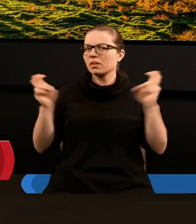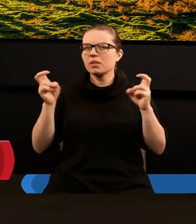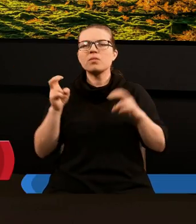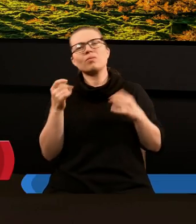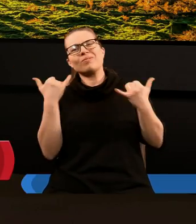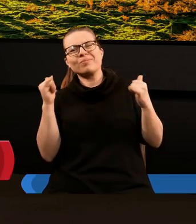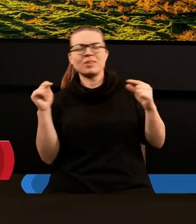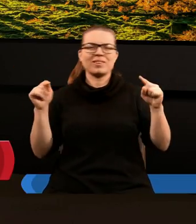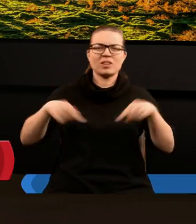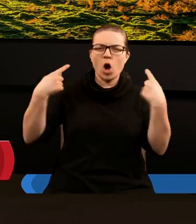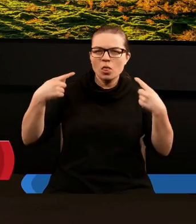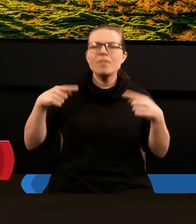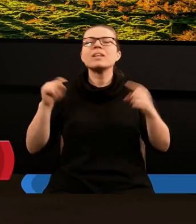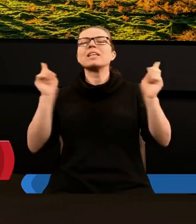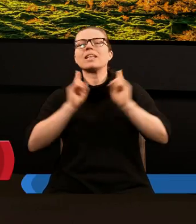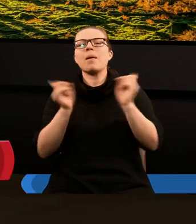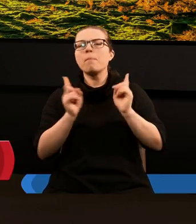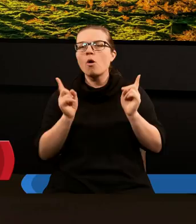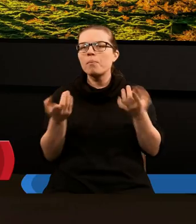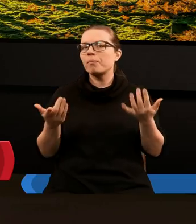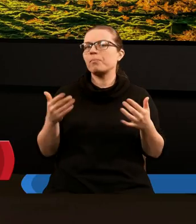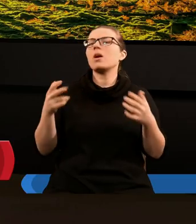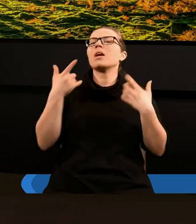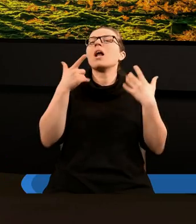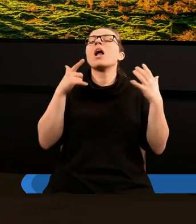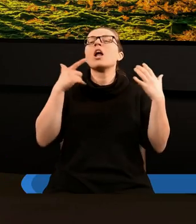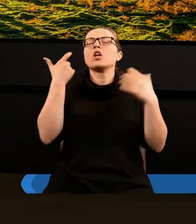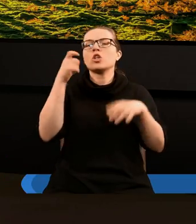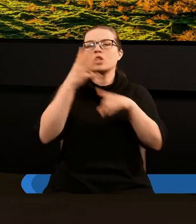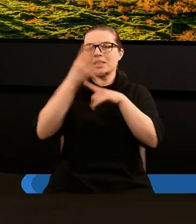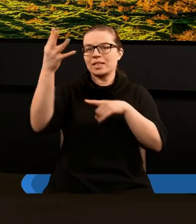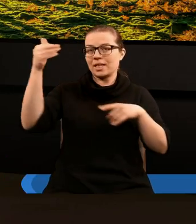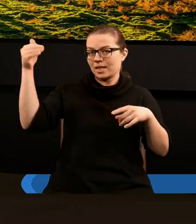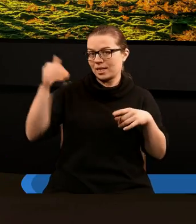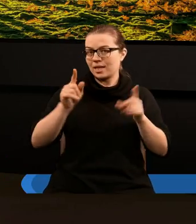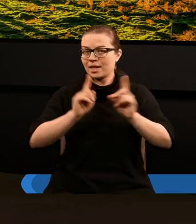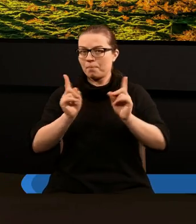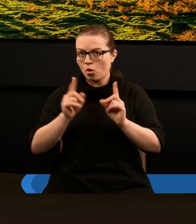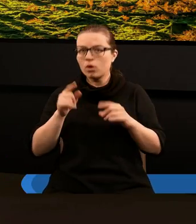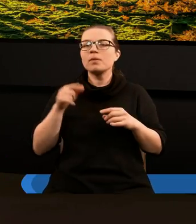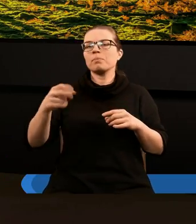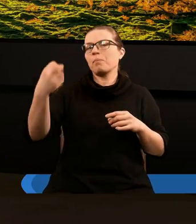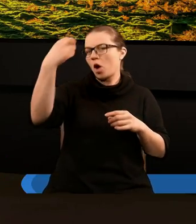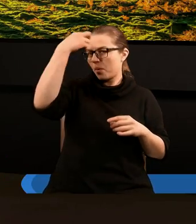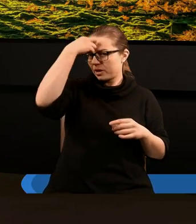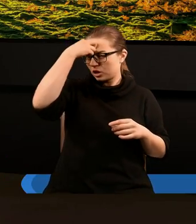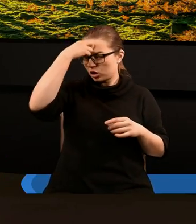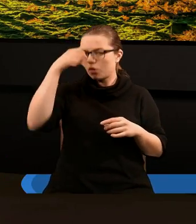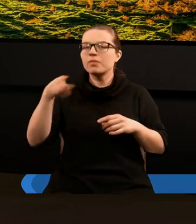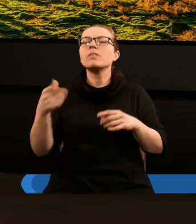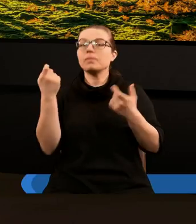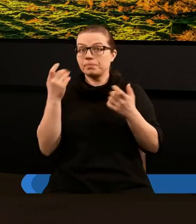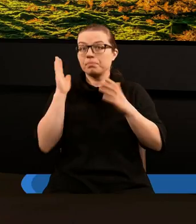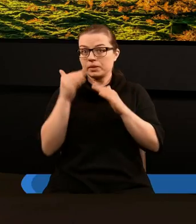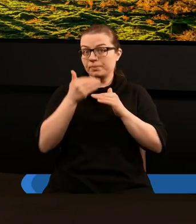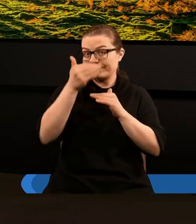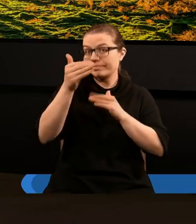kontrowersyjnych symboli, m.in. liczbę 144 tysiące. Zawiera również opis pieczętowania, do którego za